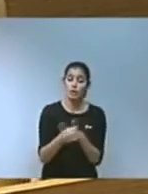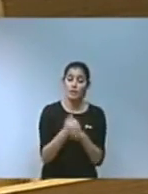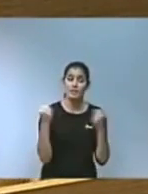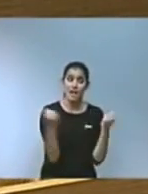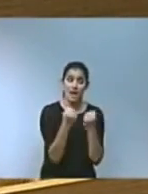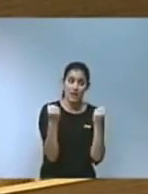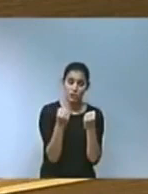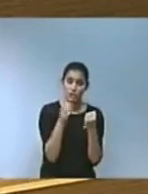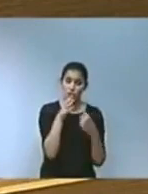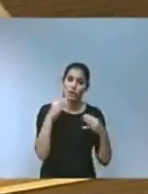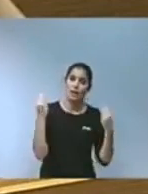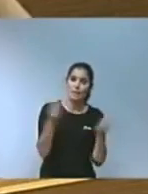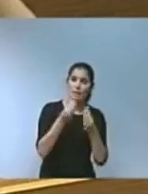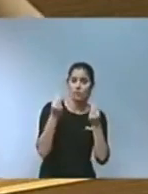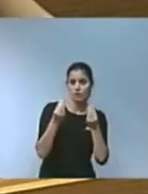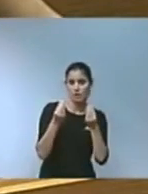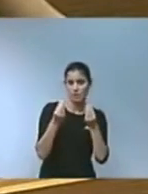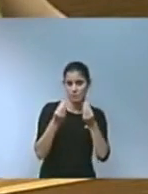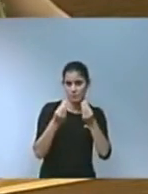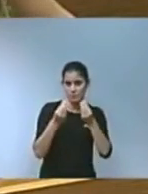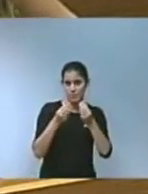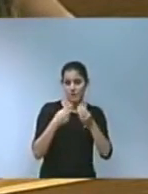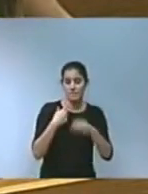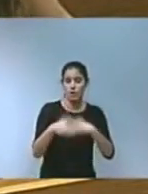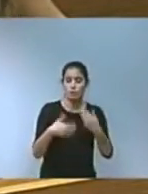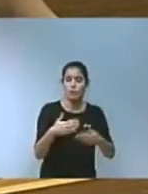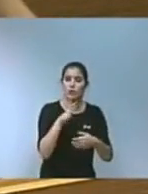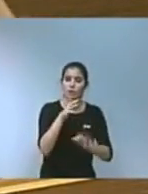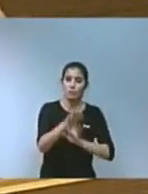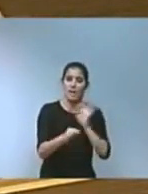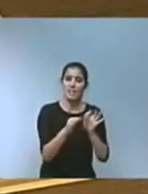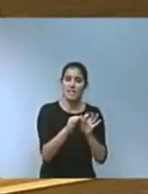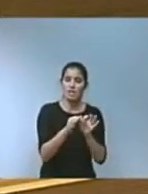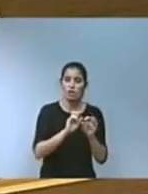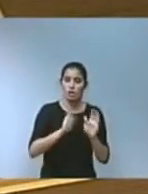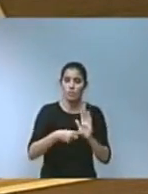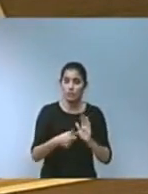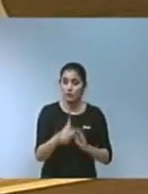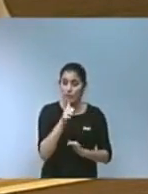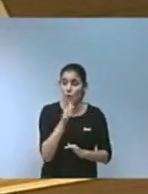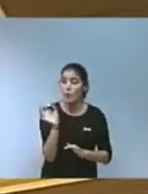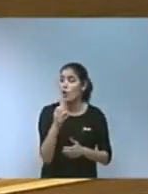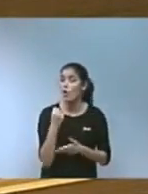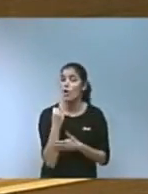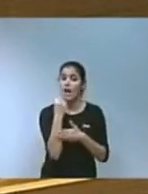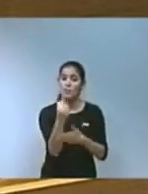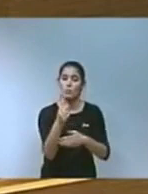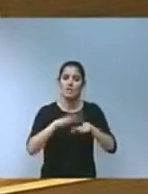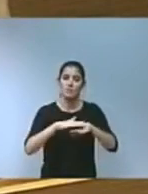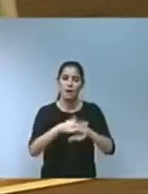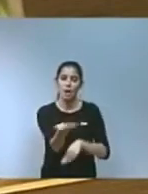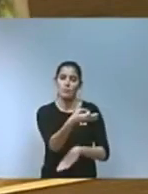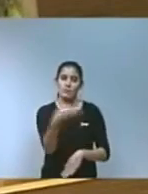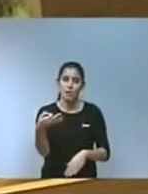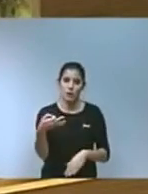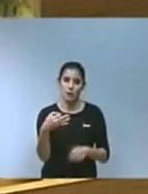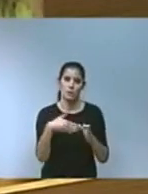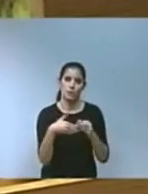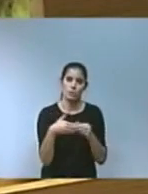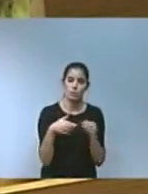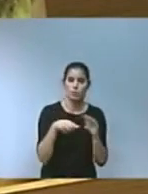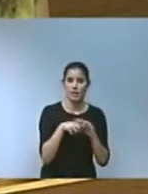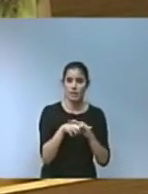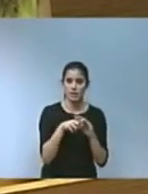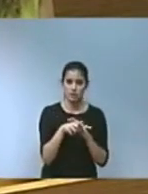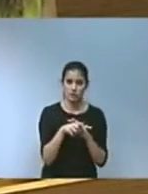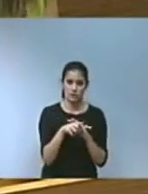processos de proveïment reutilització i cicle integral d'aigua o les ajudes per a l'optimització de l'ús i gestió de recursos hídrics a les